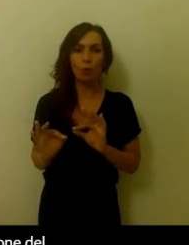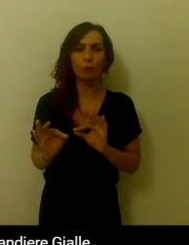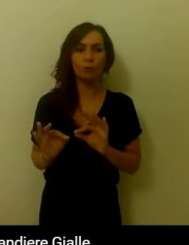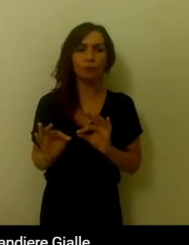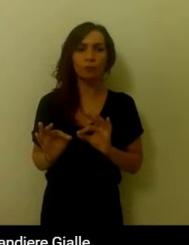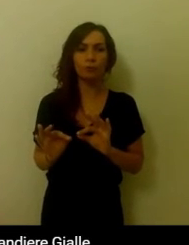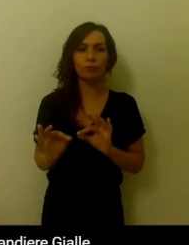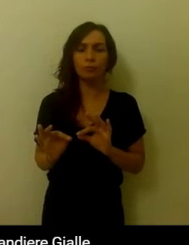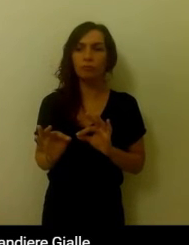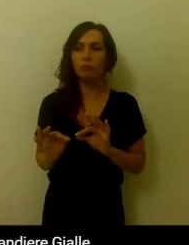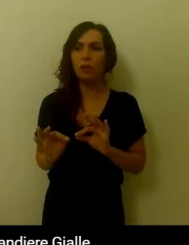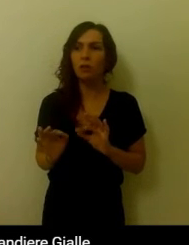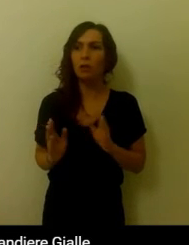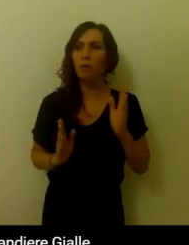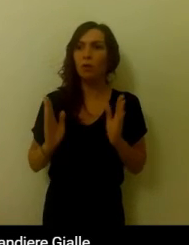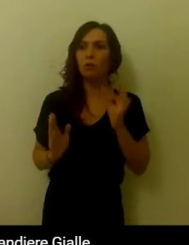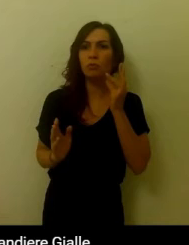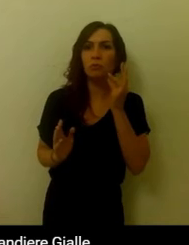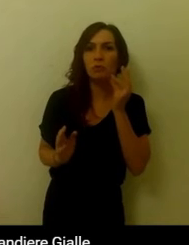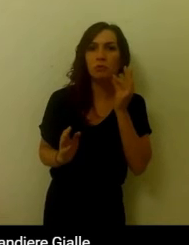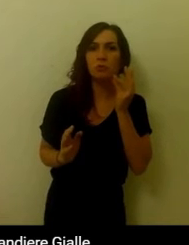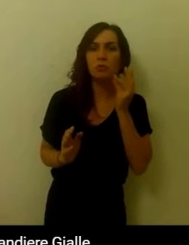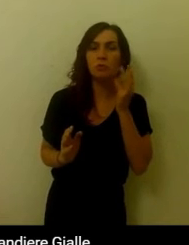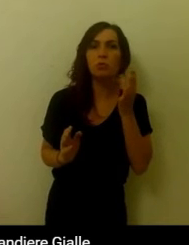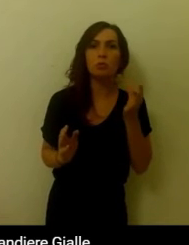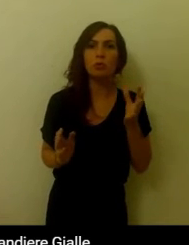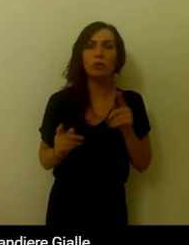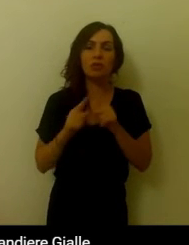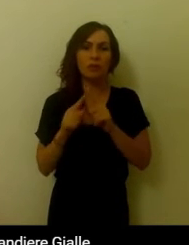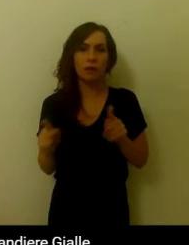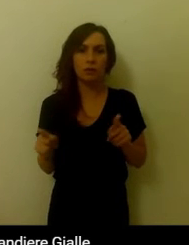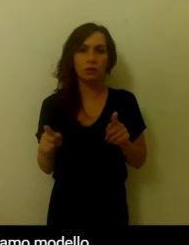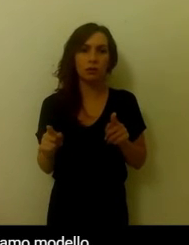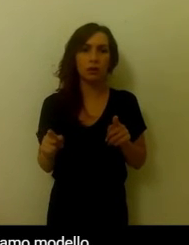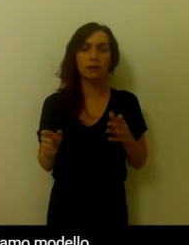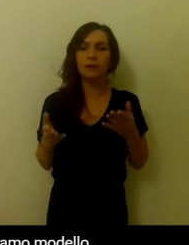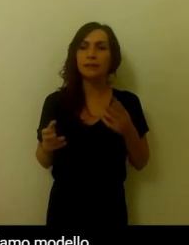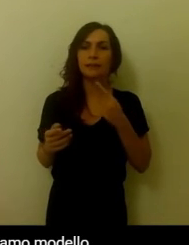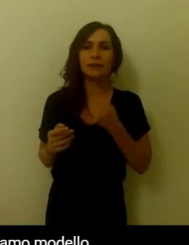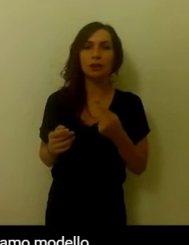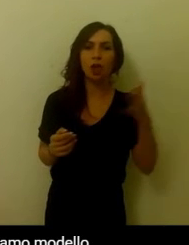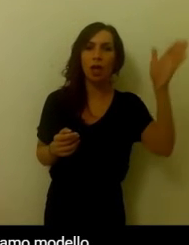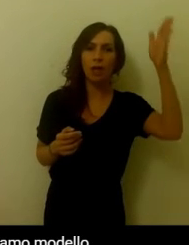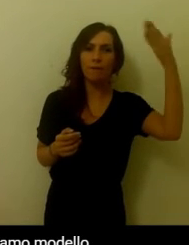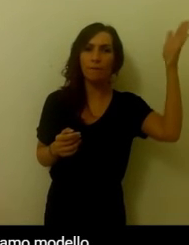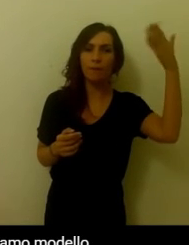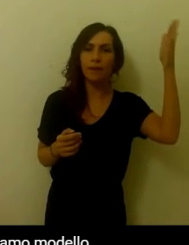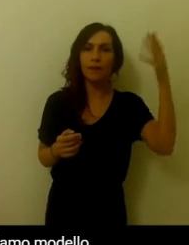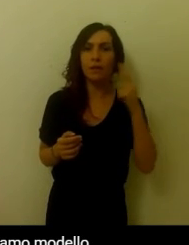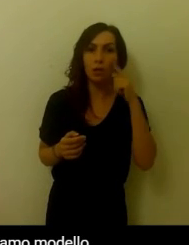condizione del tessuto. In gergo le chiamiamo yellow flags, bandiere gialle, ovvero tutte quelle condizioni